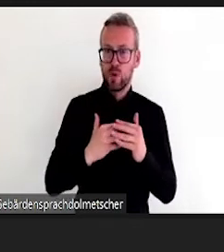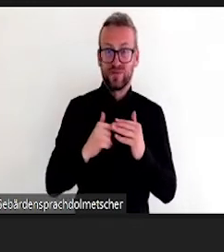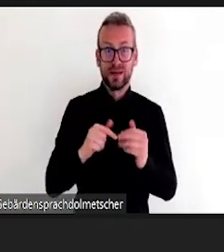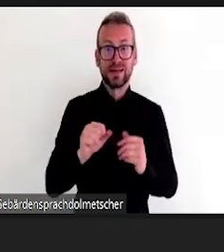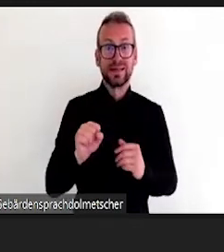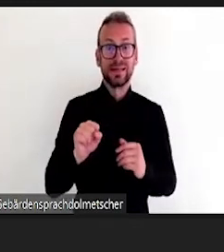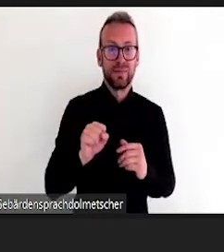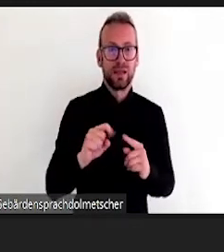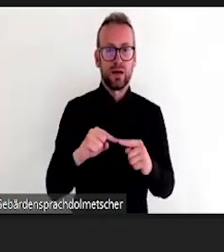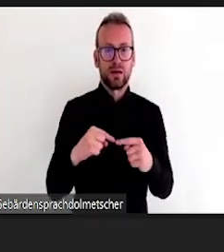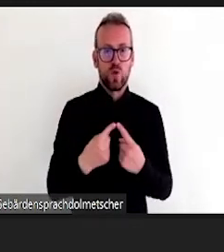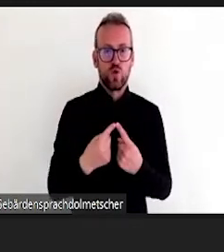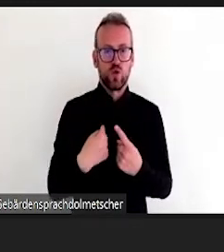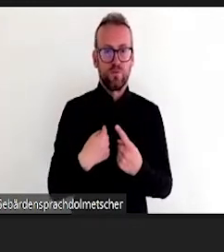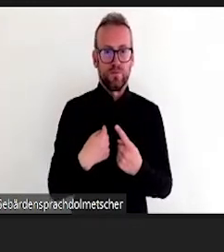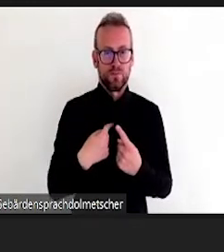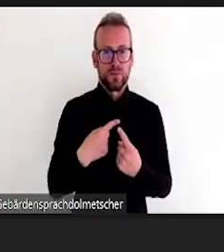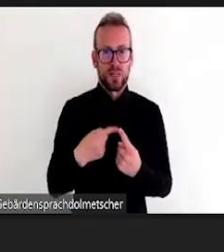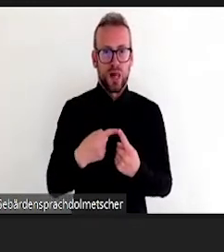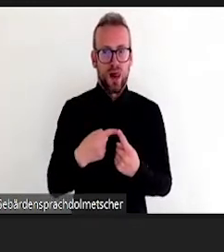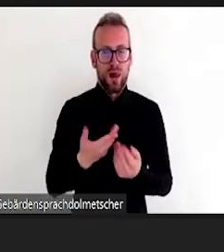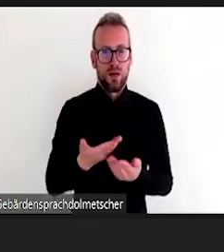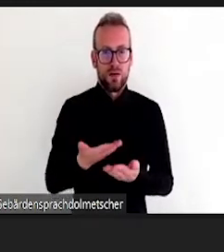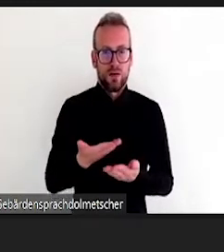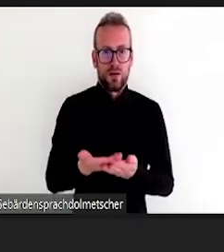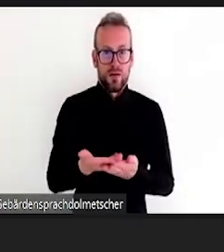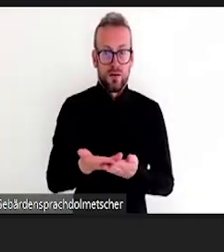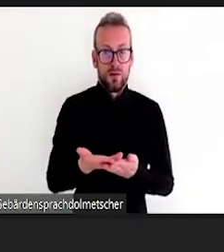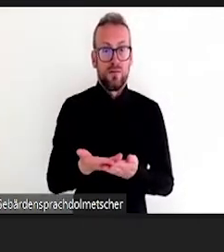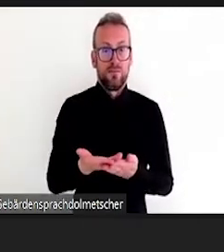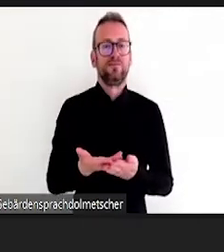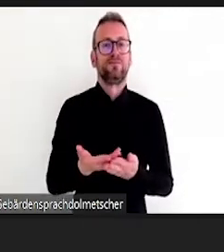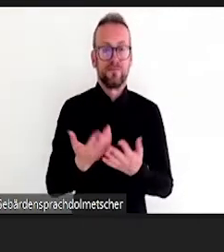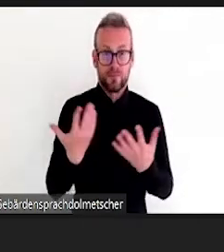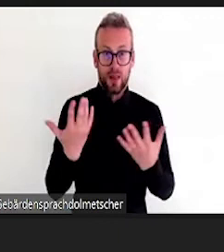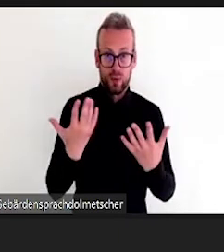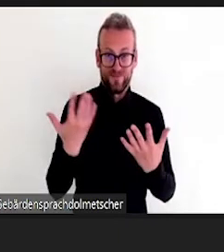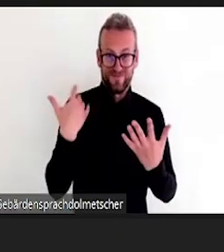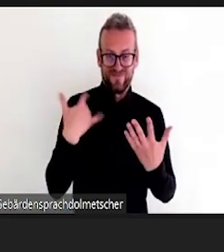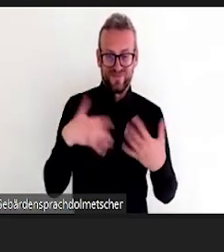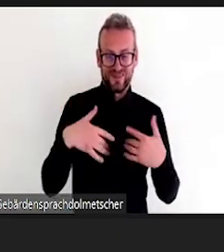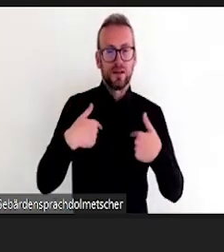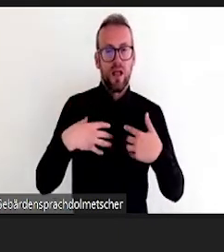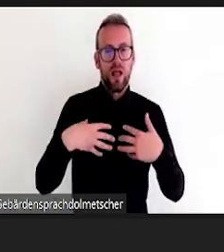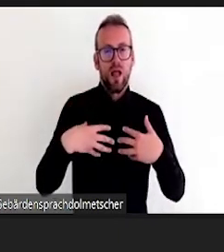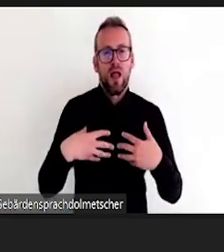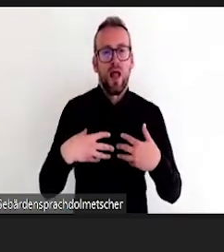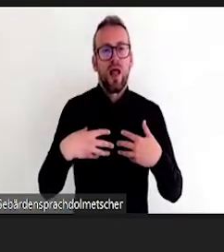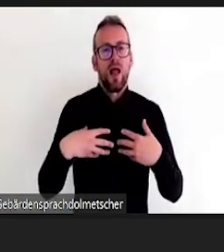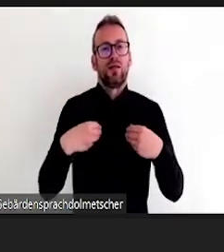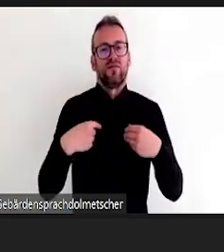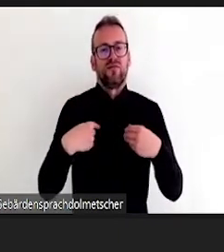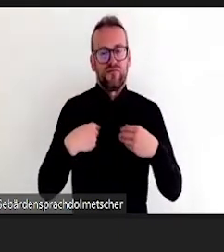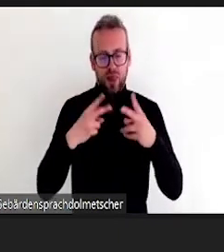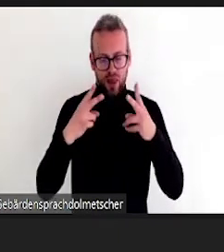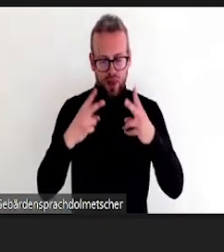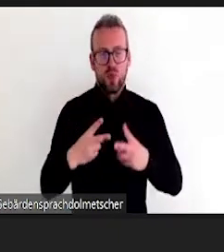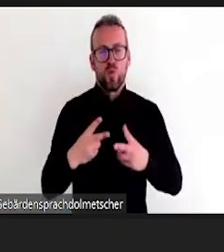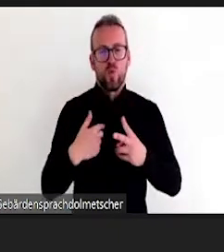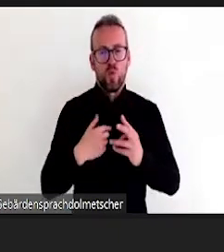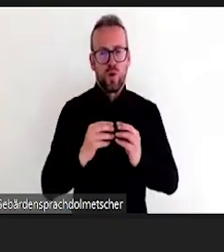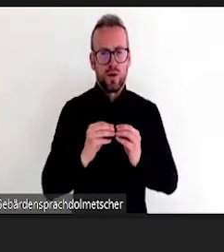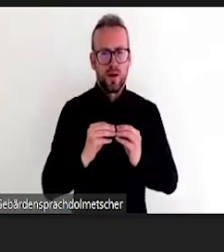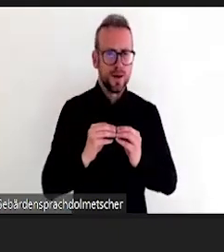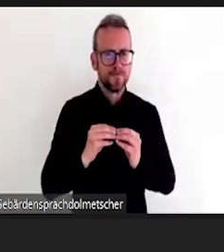finden wir auch ganz viele Aspekte, aber einer geht genau in diese Richtung, dass man erstmal eine Lehr- und Lernatmosphäre